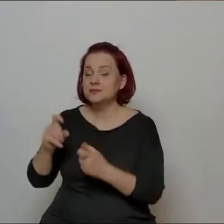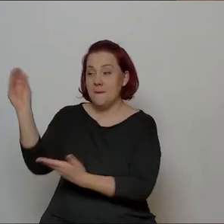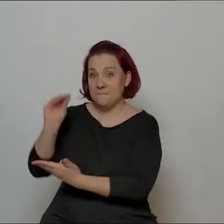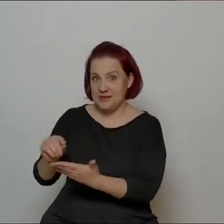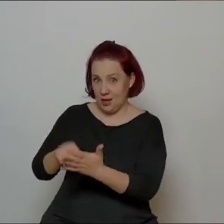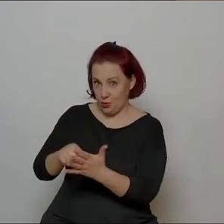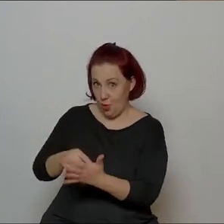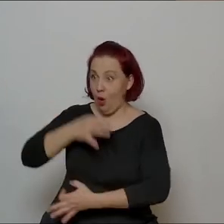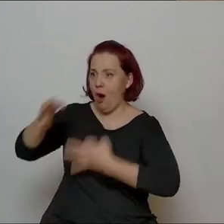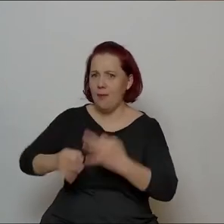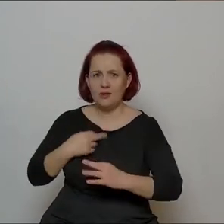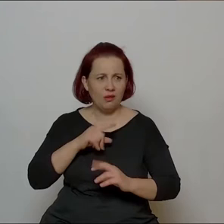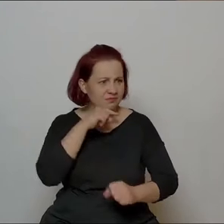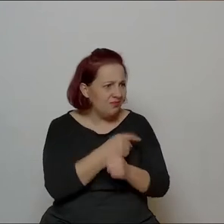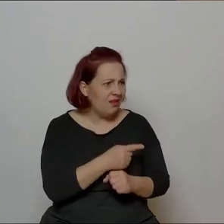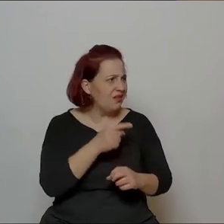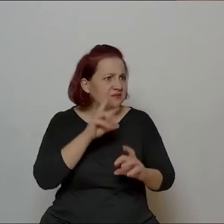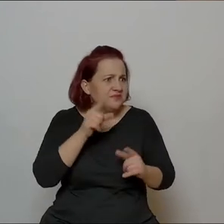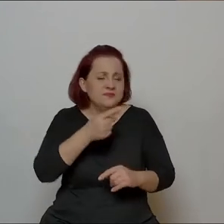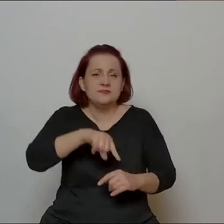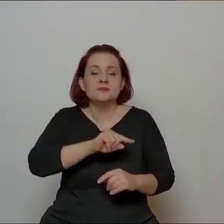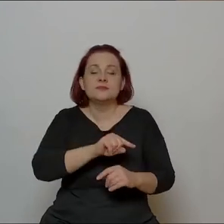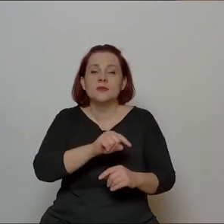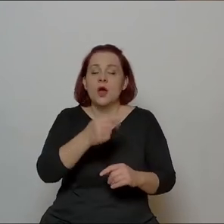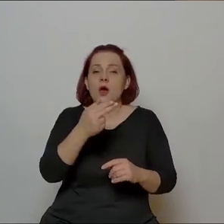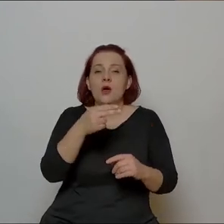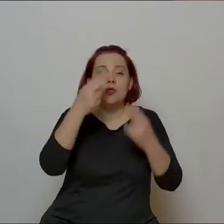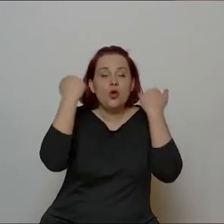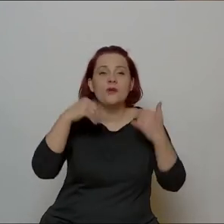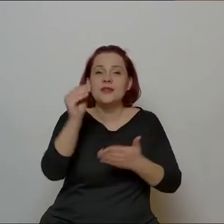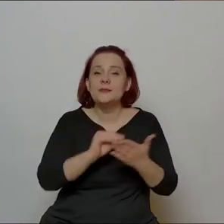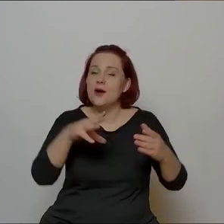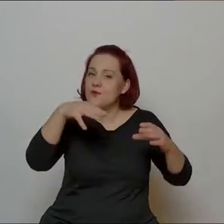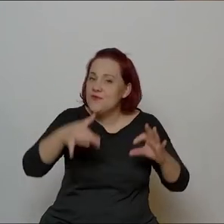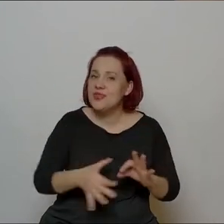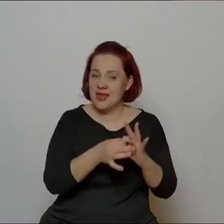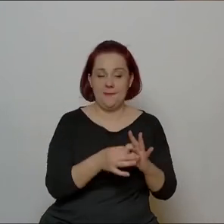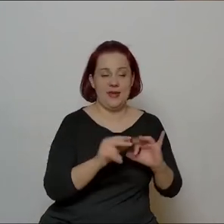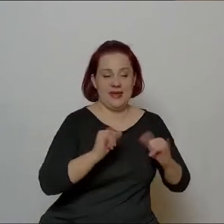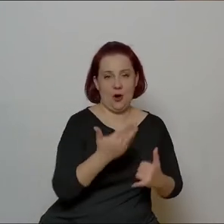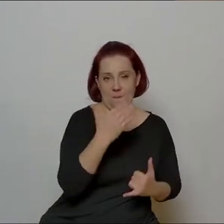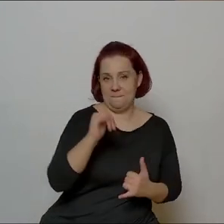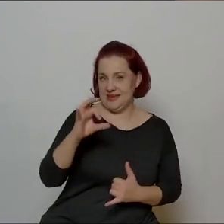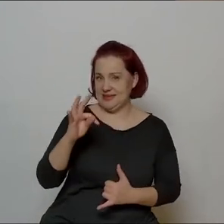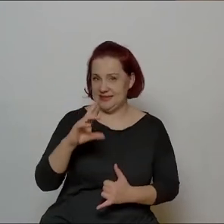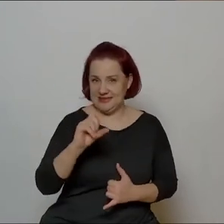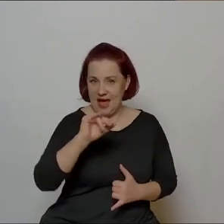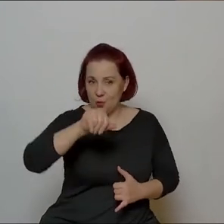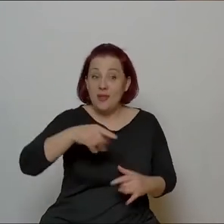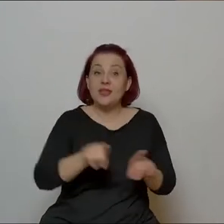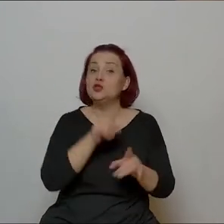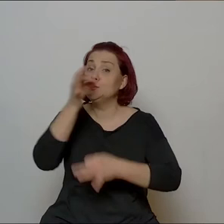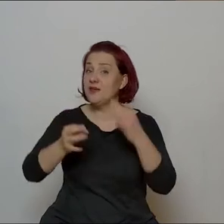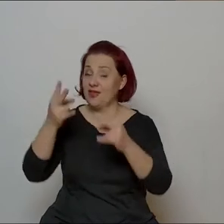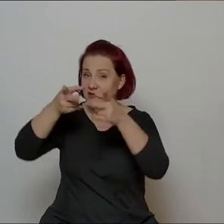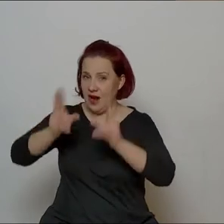właśnie norwid napisał to jako misterium sceniczne z partiami śpiewanymi huralnymi. W rytmie, pierwsza banda,